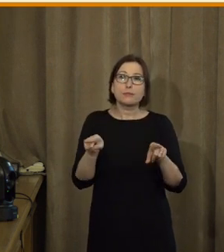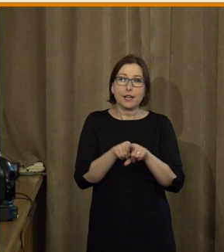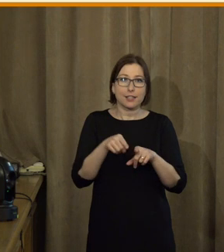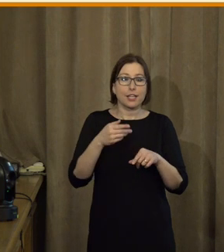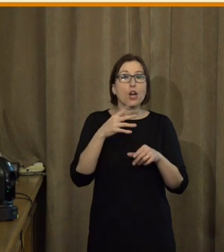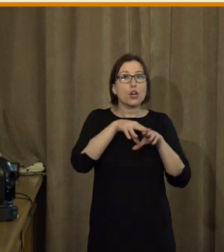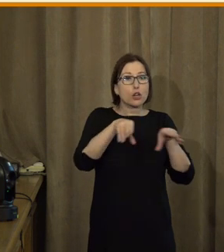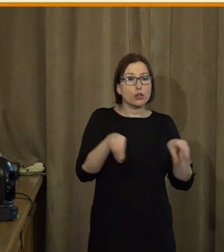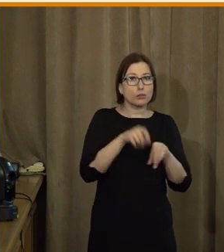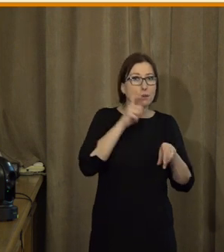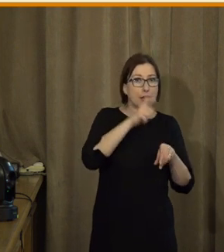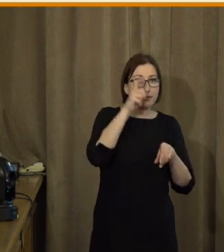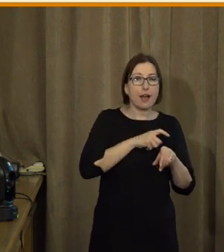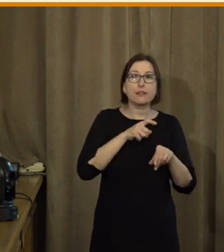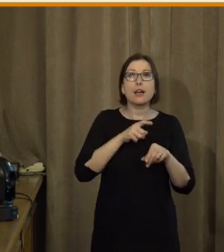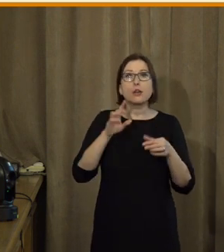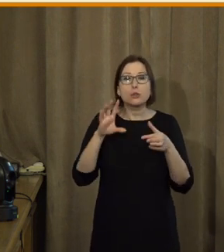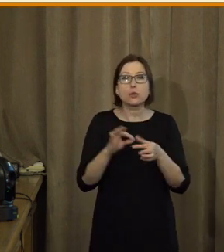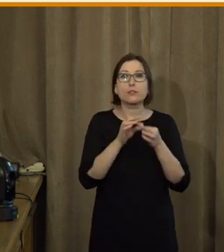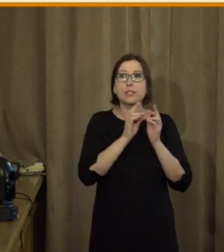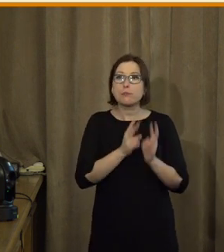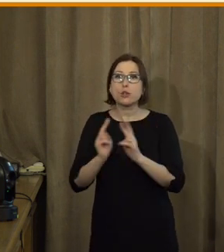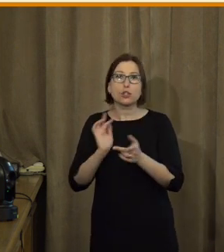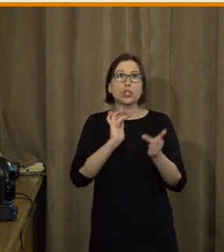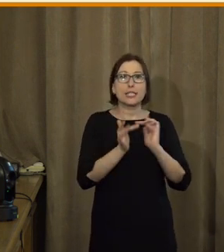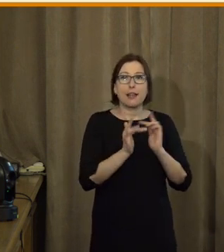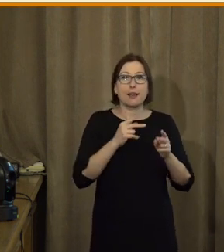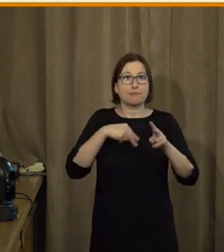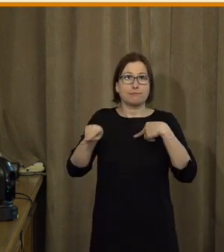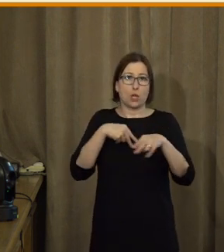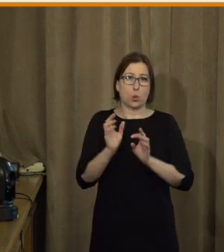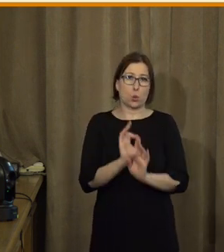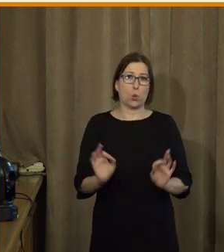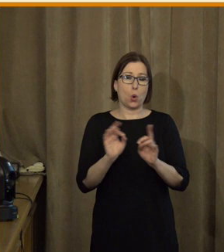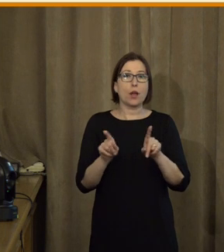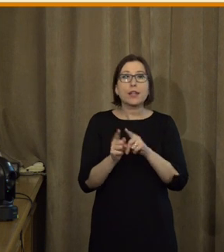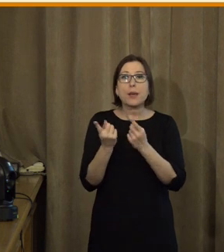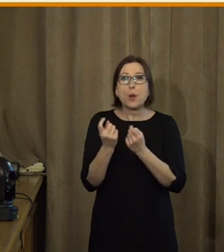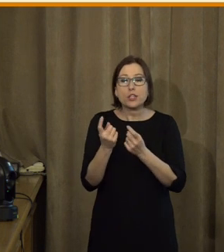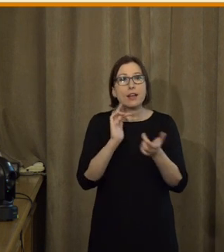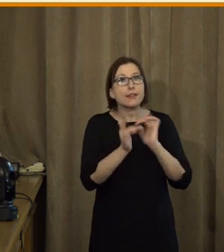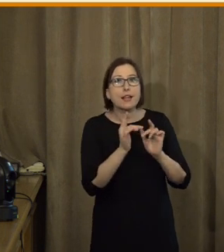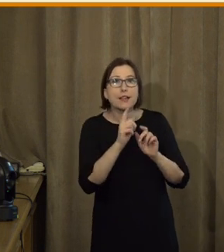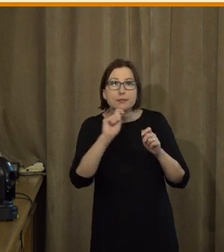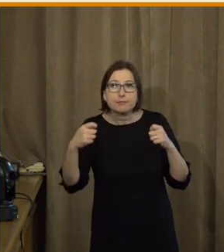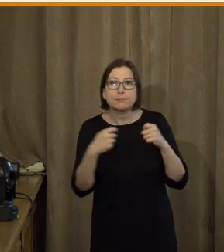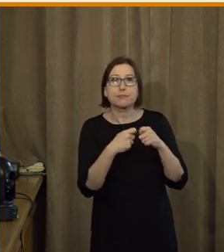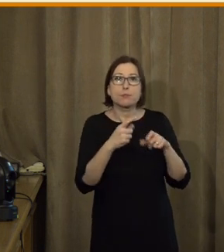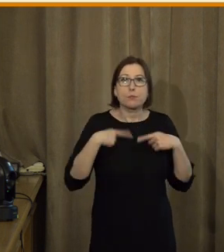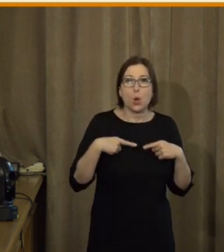že rodiči vlastně s dětmi nehovoří o možnostech internetu a ani nějak je nemotivují s internetem dále pracovat.